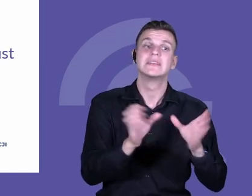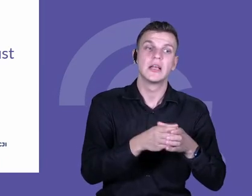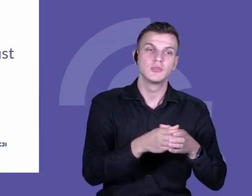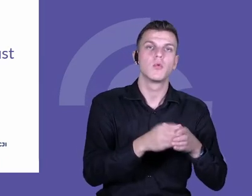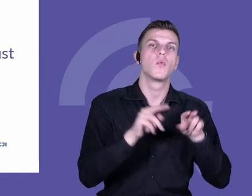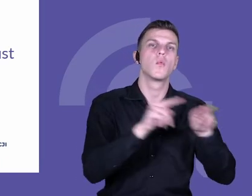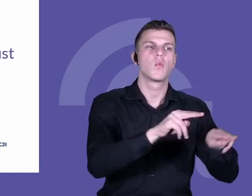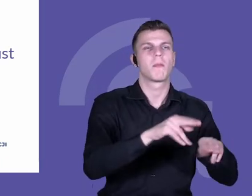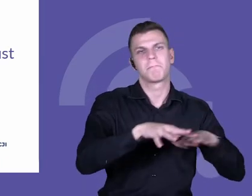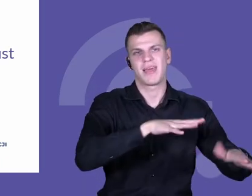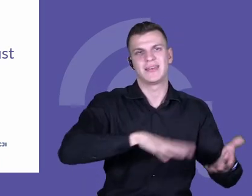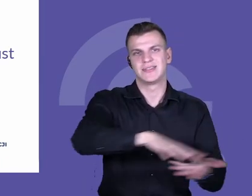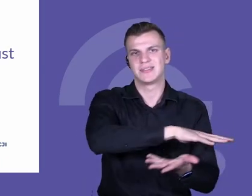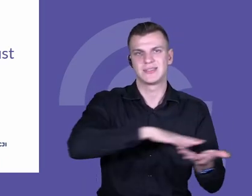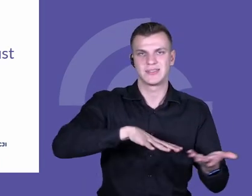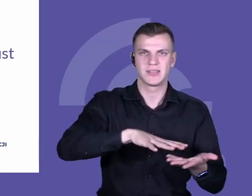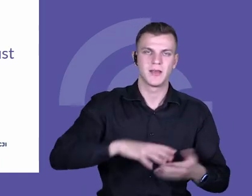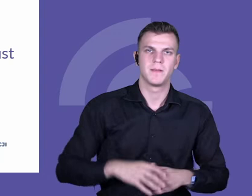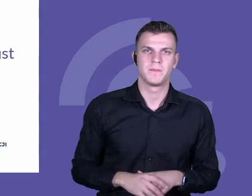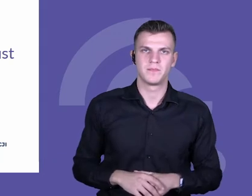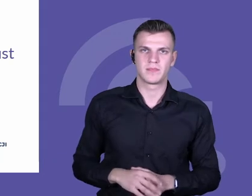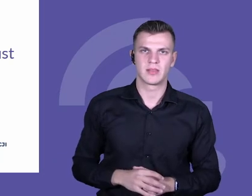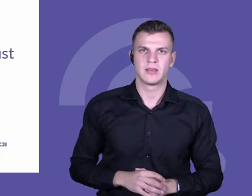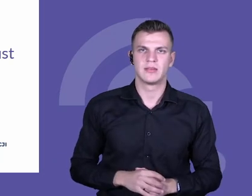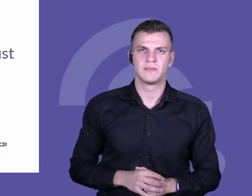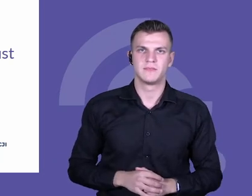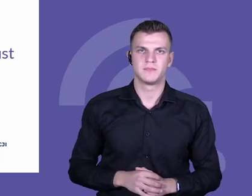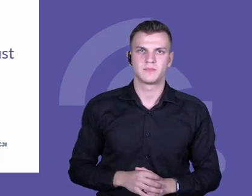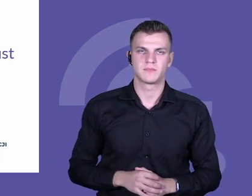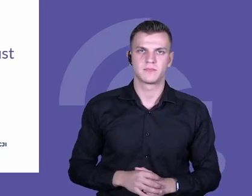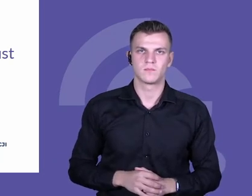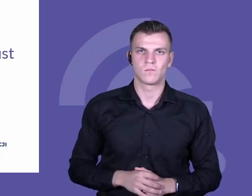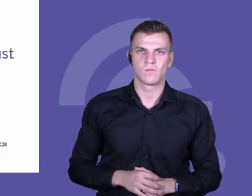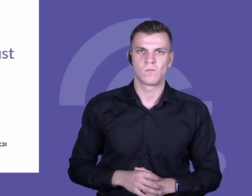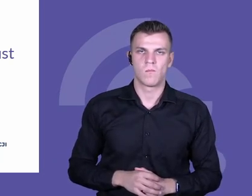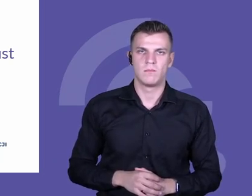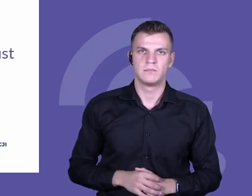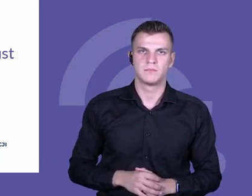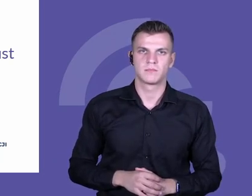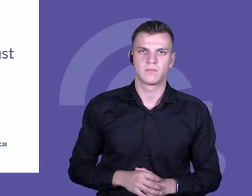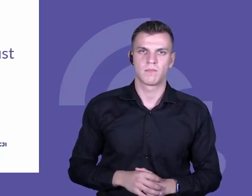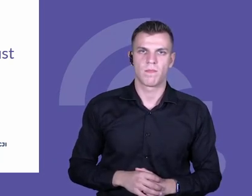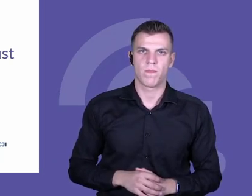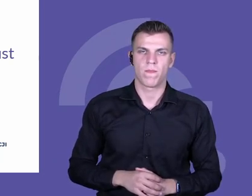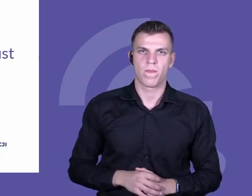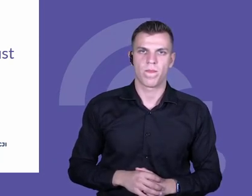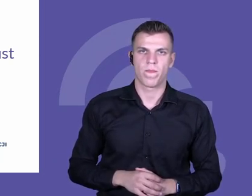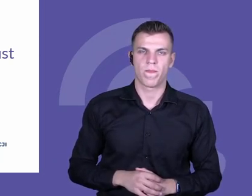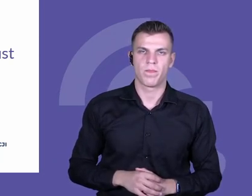z obszaru wyższego. To, co widzimy, że gdy nauczyciele dobrowolnie